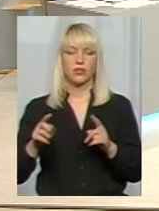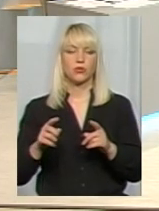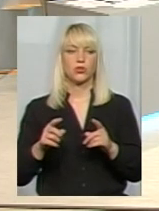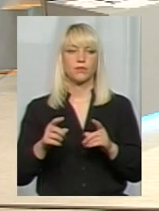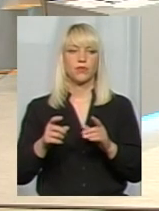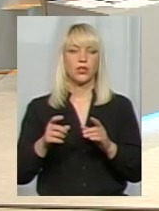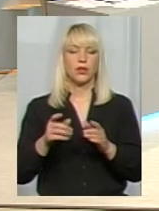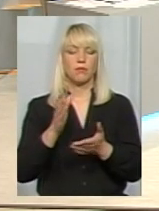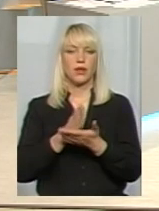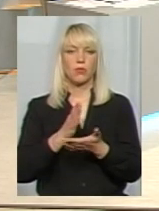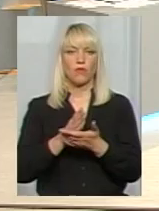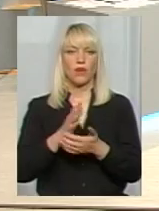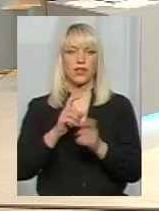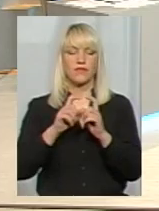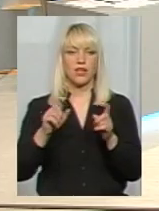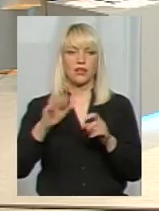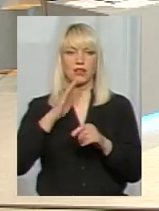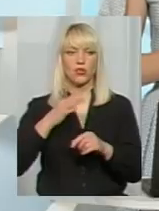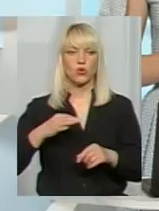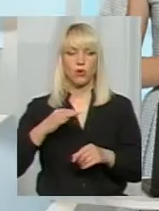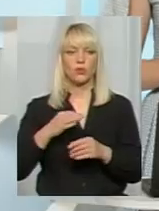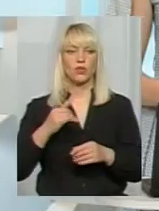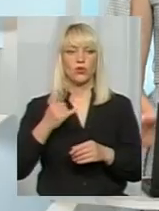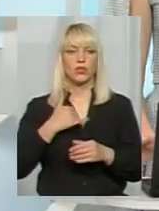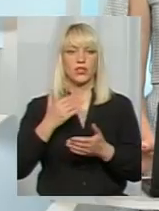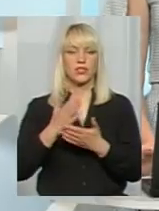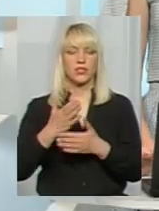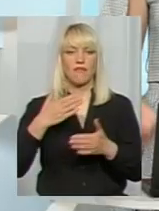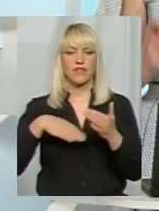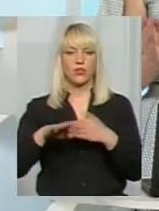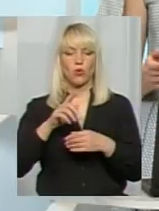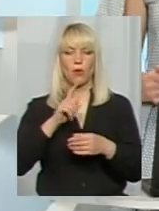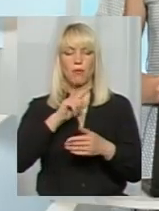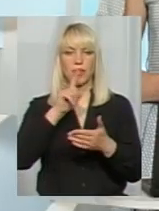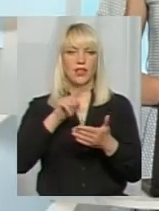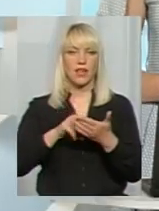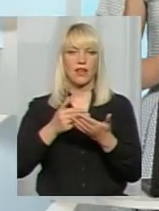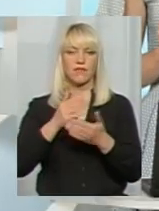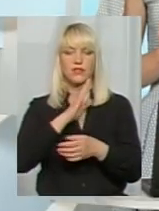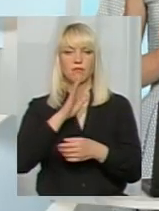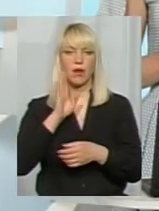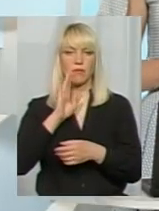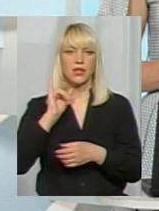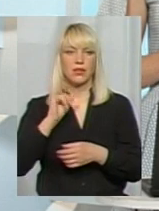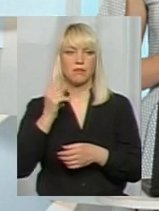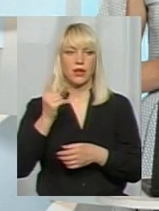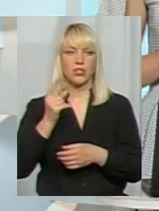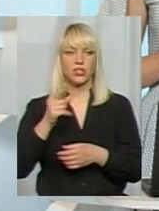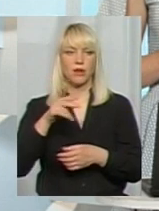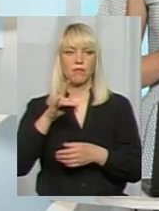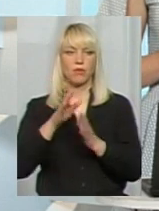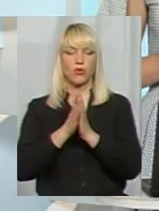закладах дітей нашої області. Дякую вам, пане Ігорію. А ми маємо ще відео питання від мам, приділимо увагу їм. І перше,